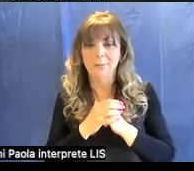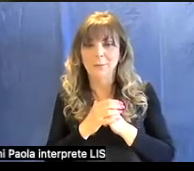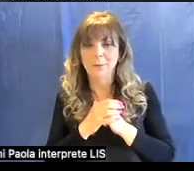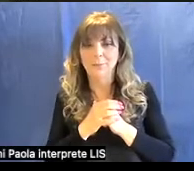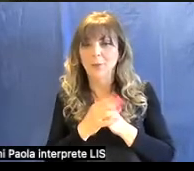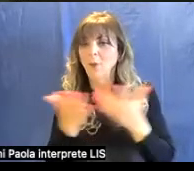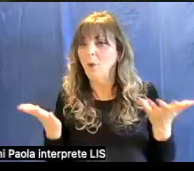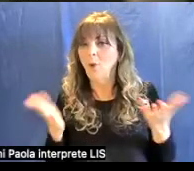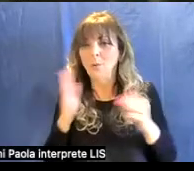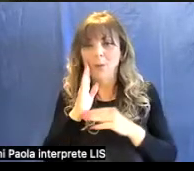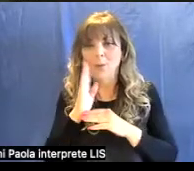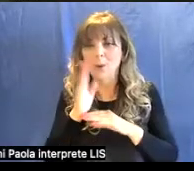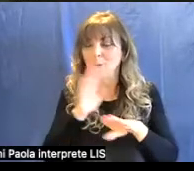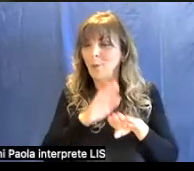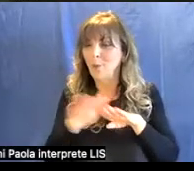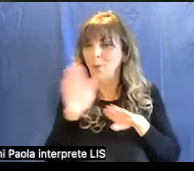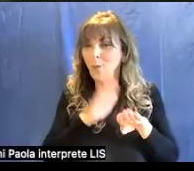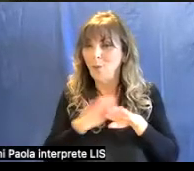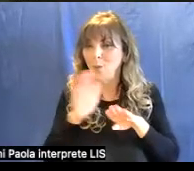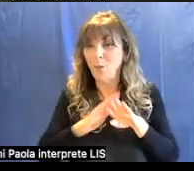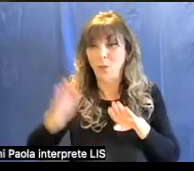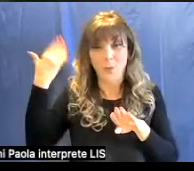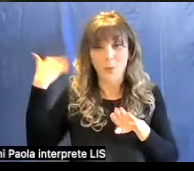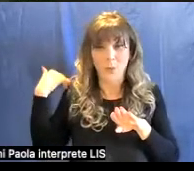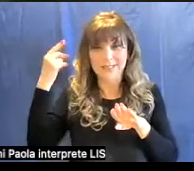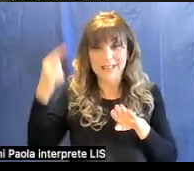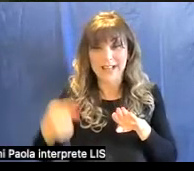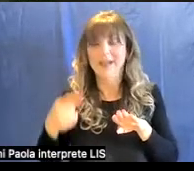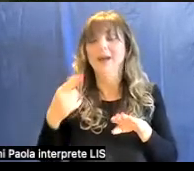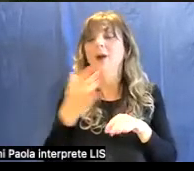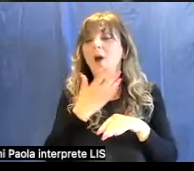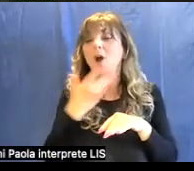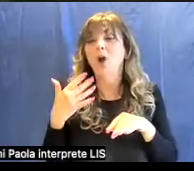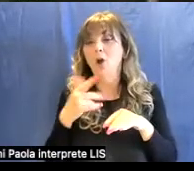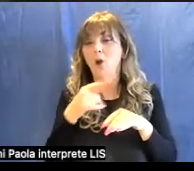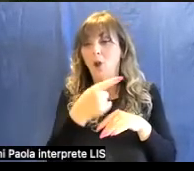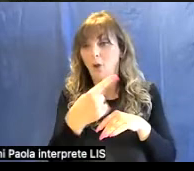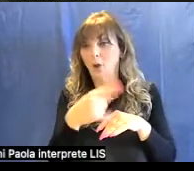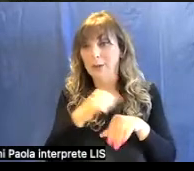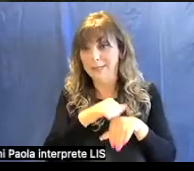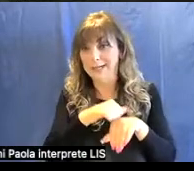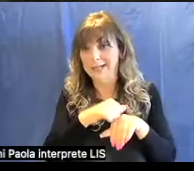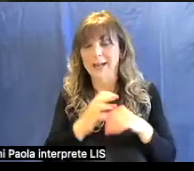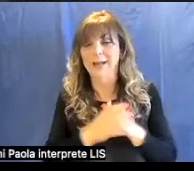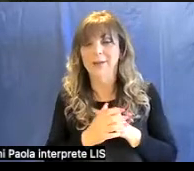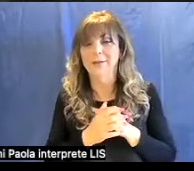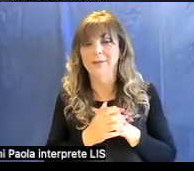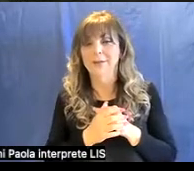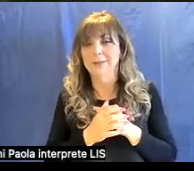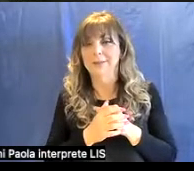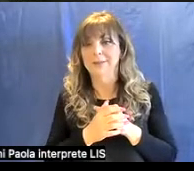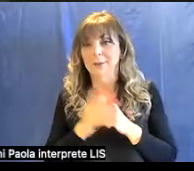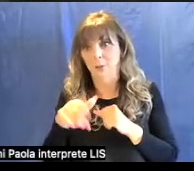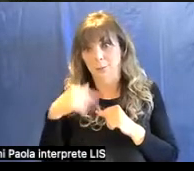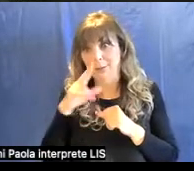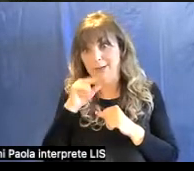come l'uomo ha utilizzato i colori dei diversi minerali. Una delle applicazioni di cui parleremo poi più in